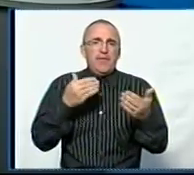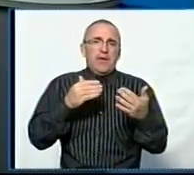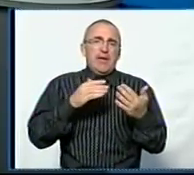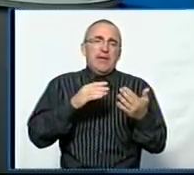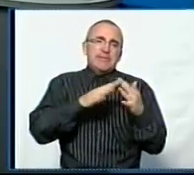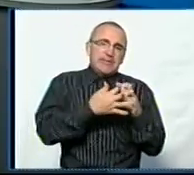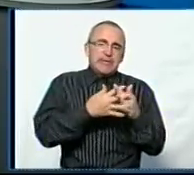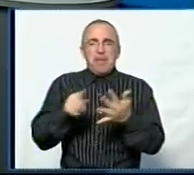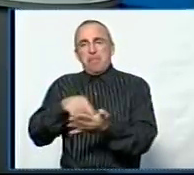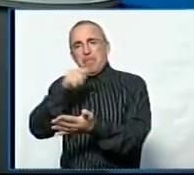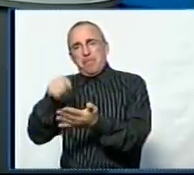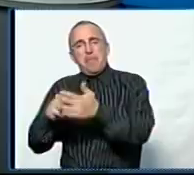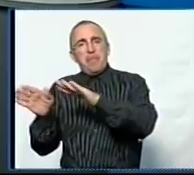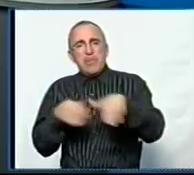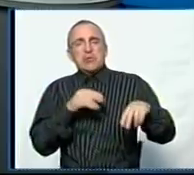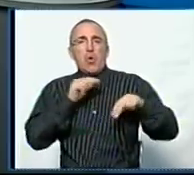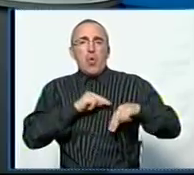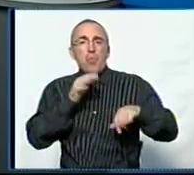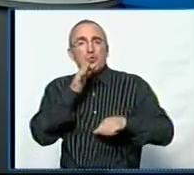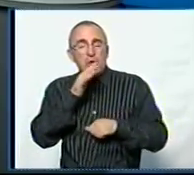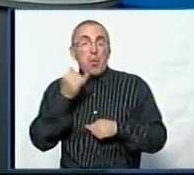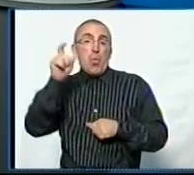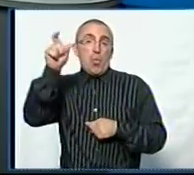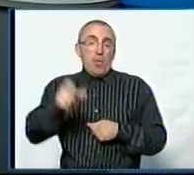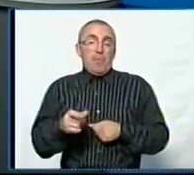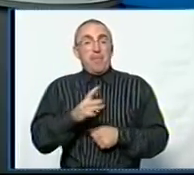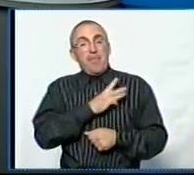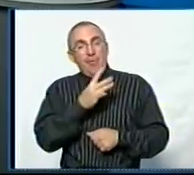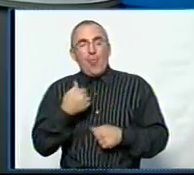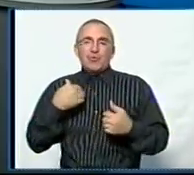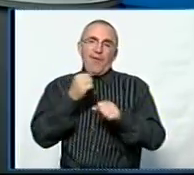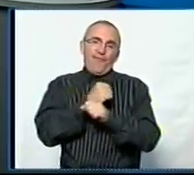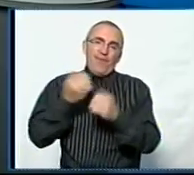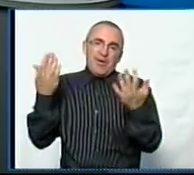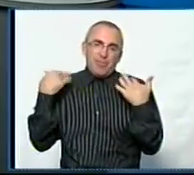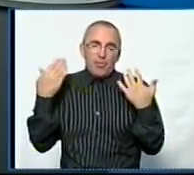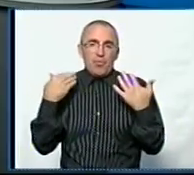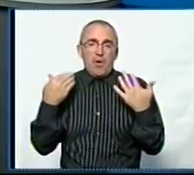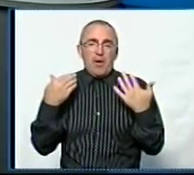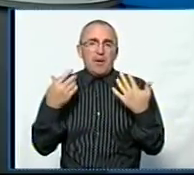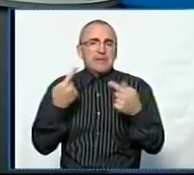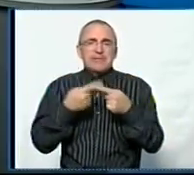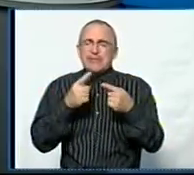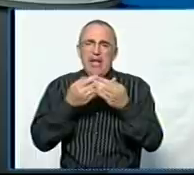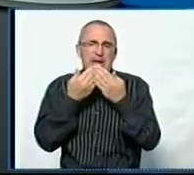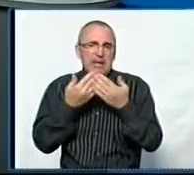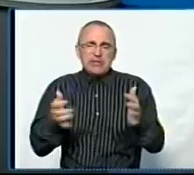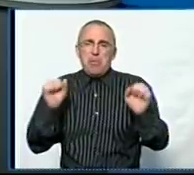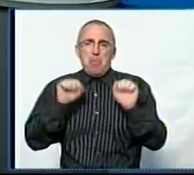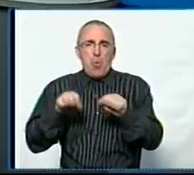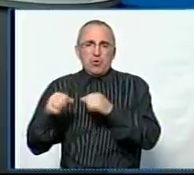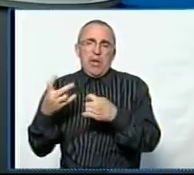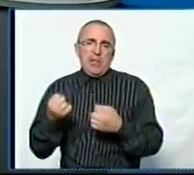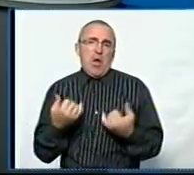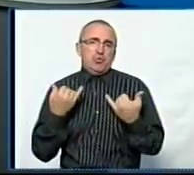і міській місцевості після робочого часу, коли людина прагне відпочити. Це абсолютно різні можливості на